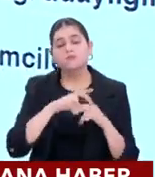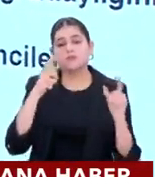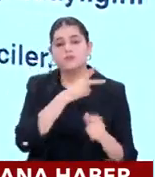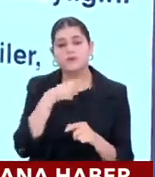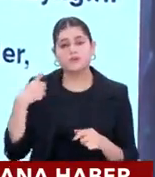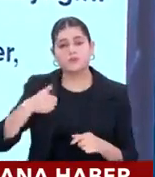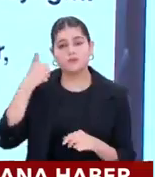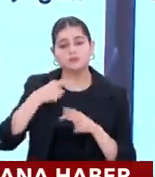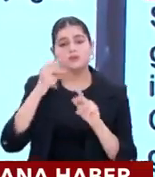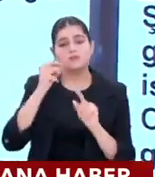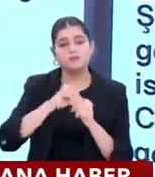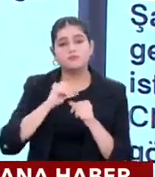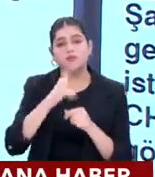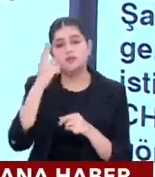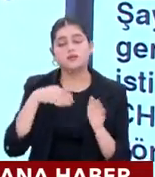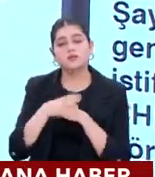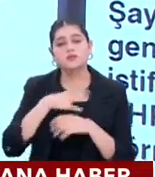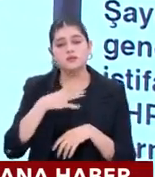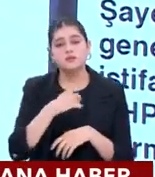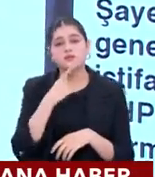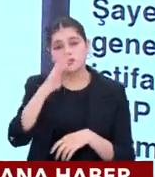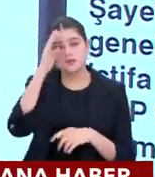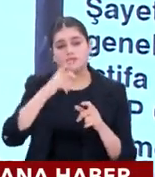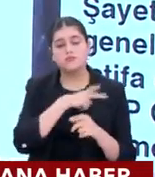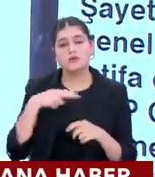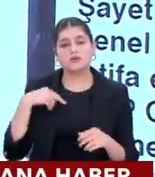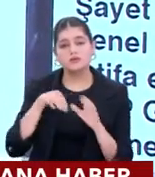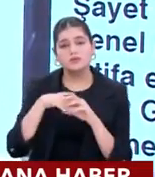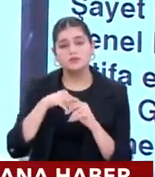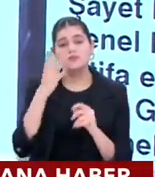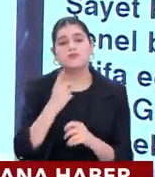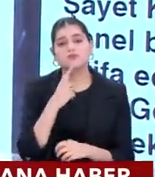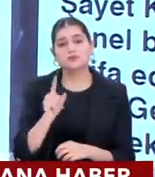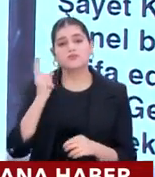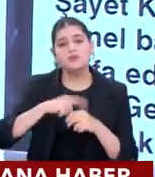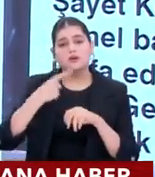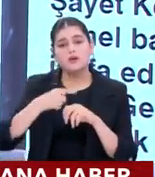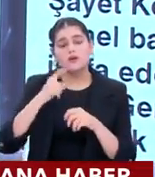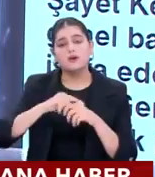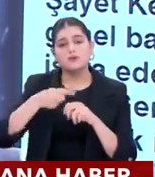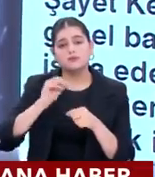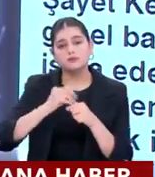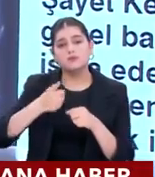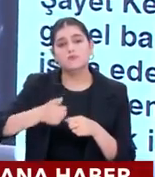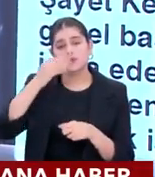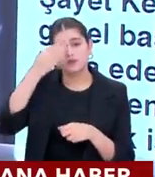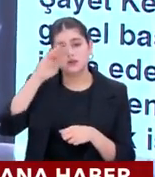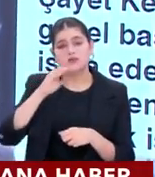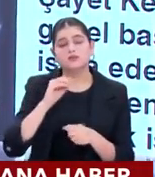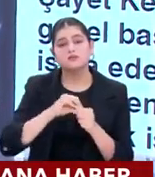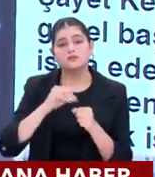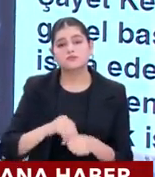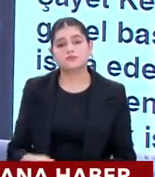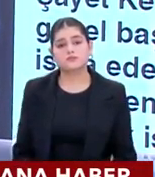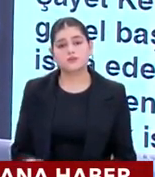Belediye Başkanı Sayın İmamoğlu'nun ilk hedefinin İstanbul Büyükşehir Belediye seçimleri olduğu ve bir hafta içinde de başkanlığı, başkanlığa